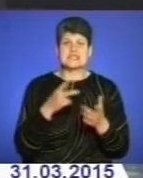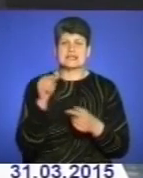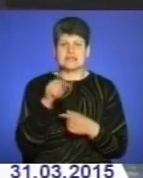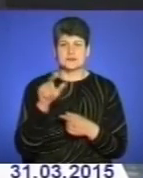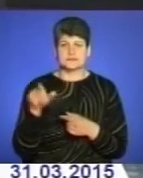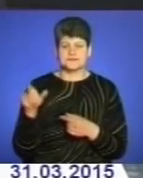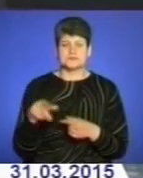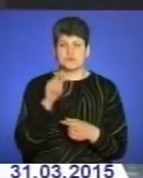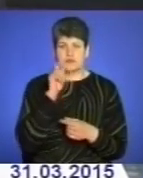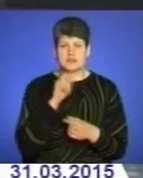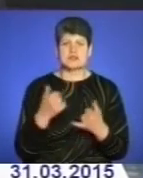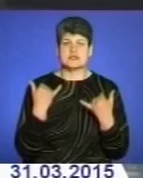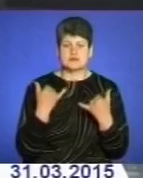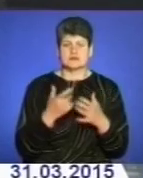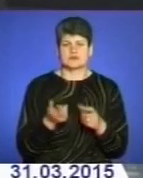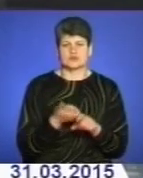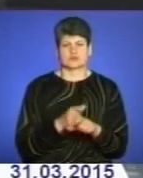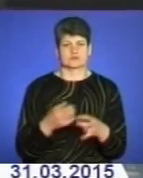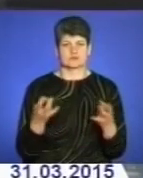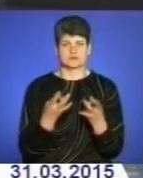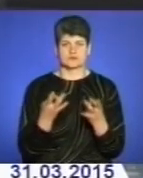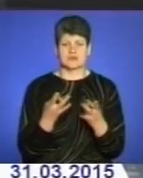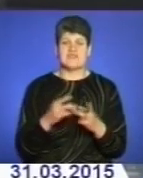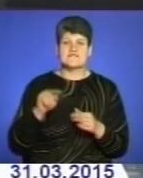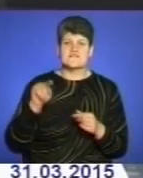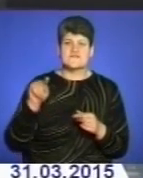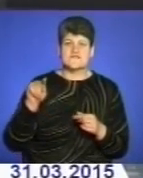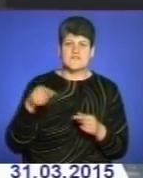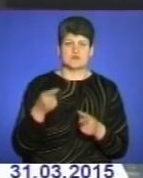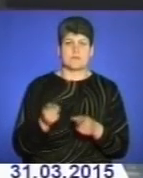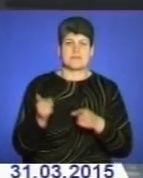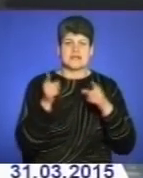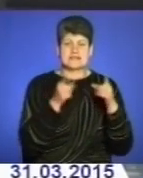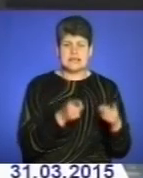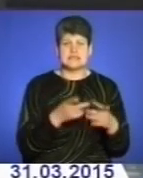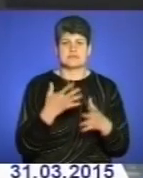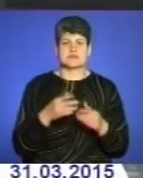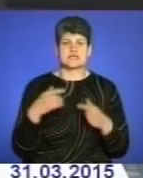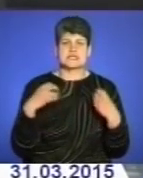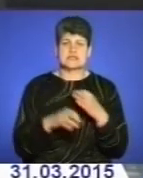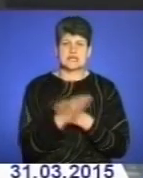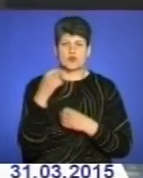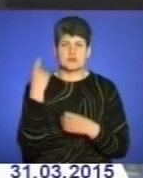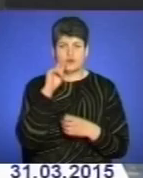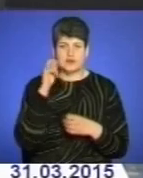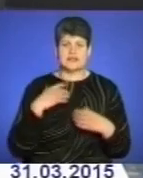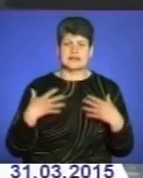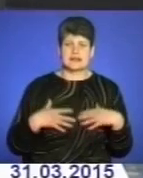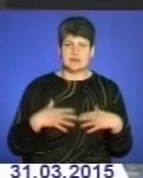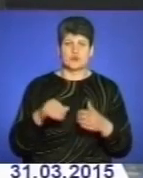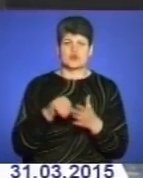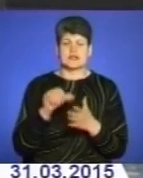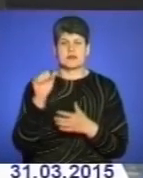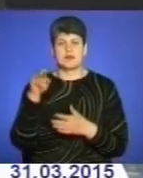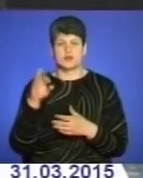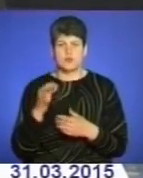України, які цього зараз найбільше потребують. Вимушеним переселенцям з Криму та Східних областей України, а також учасникам АТО, які